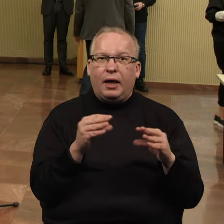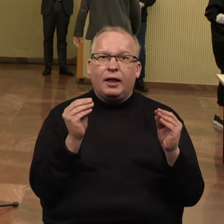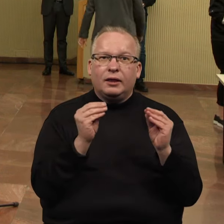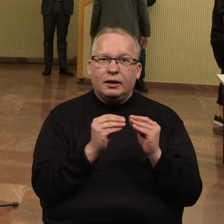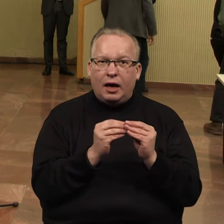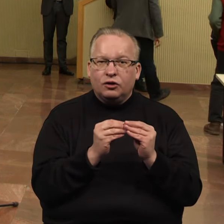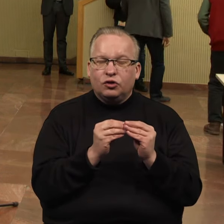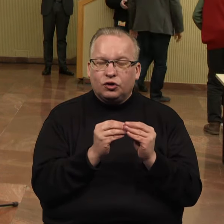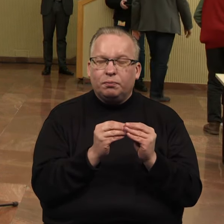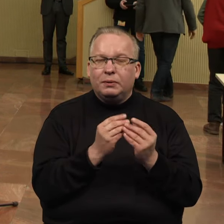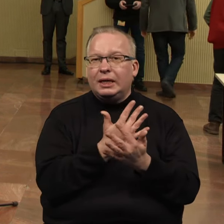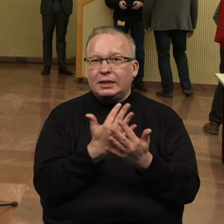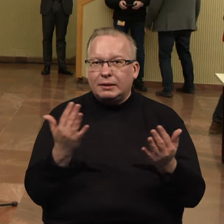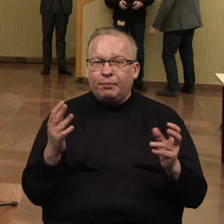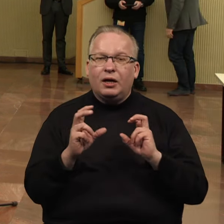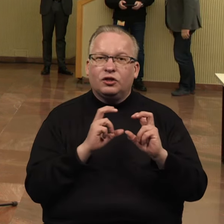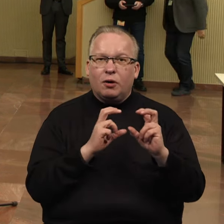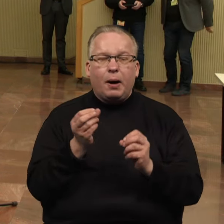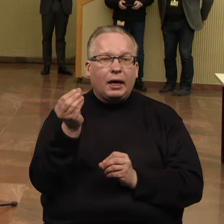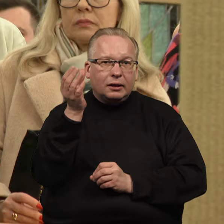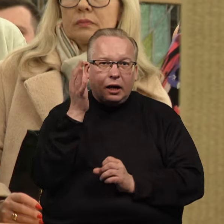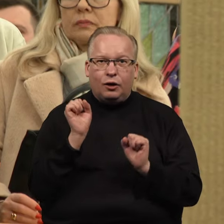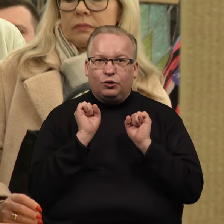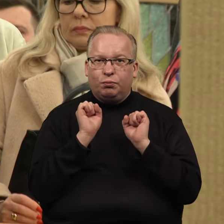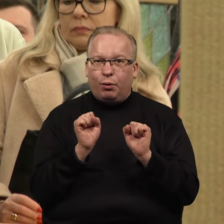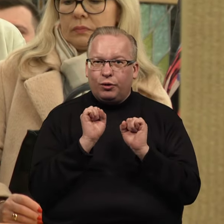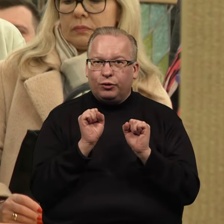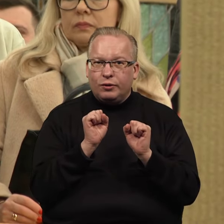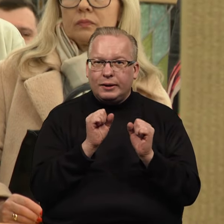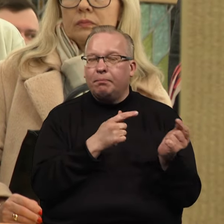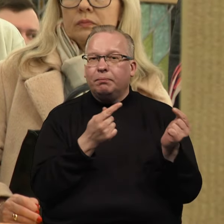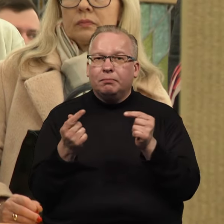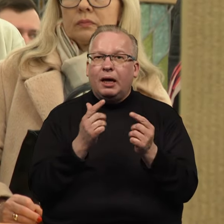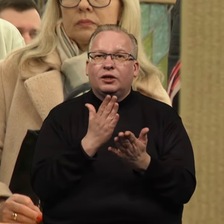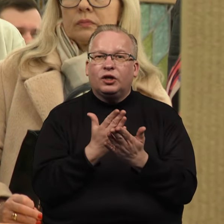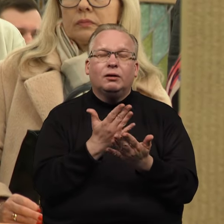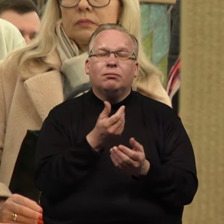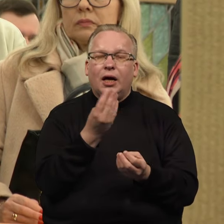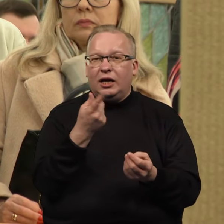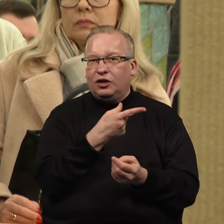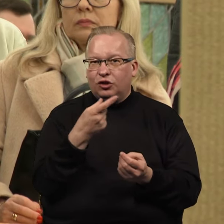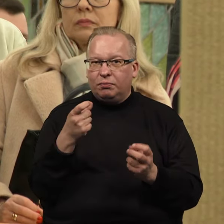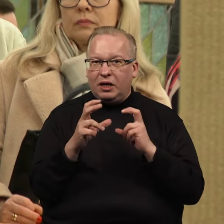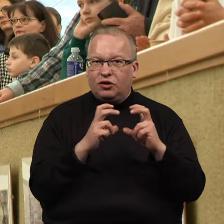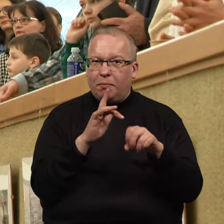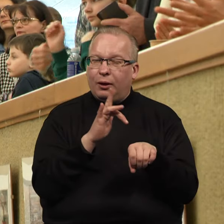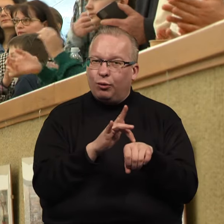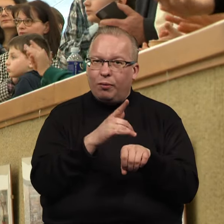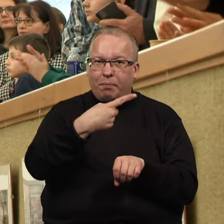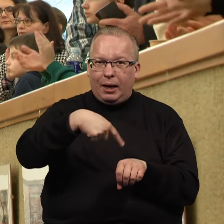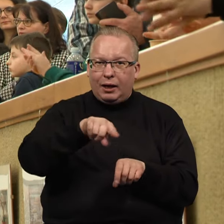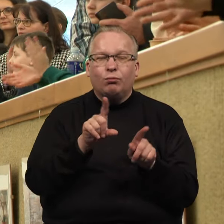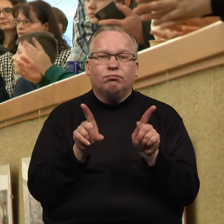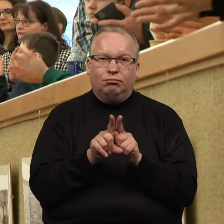šachmatų lentų. Prie jų intelektualaus sporto kovose susirėmė kelišimtai įvairaus amžiaus šachmatų mėgėjų ir